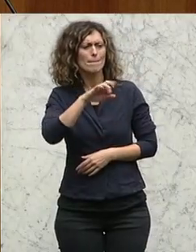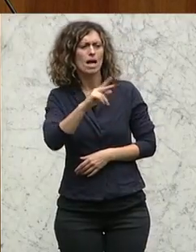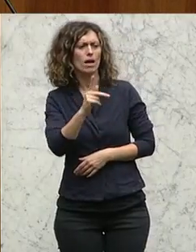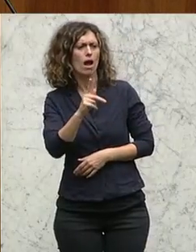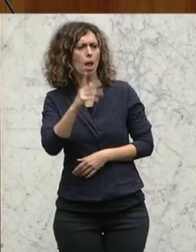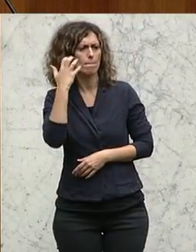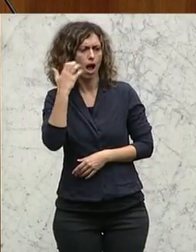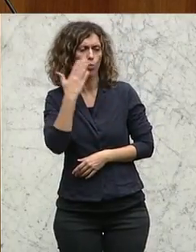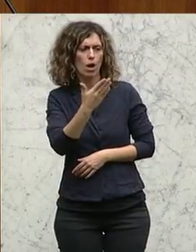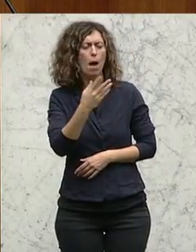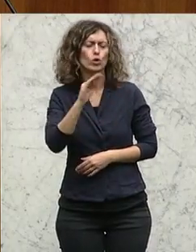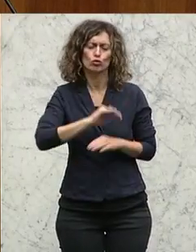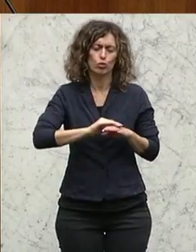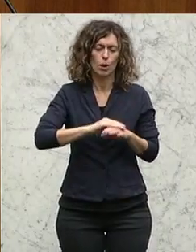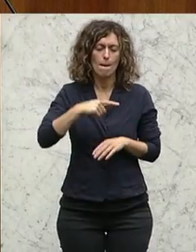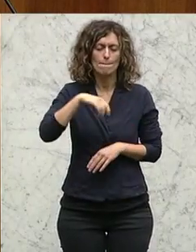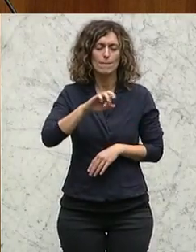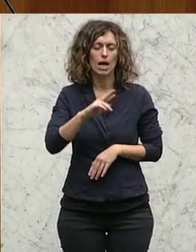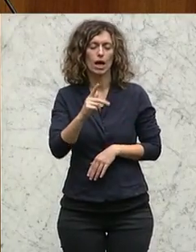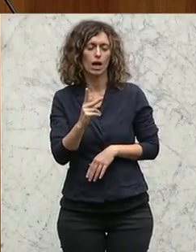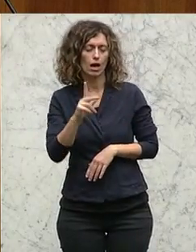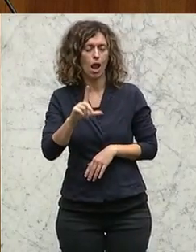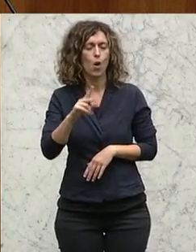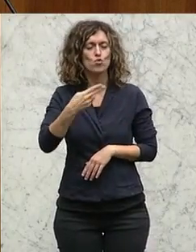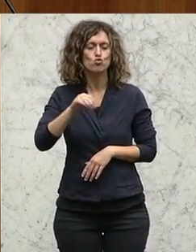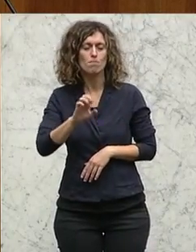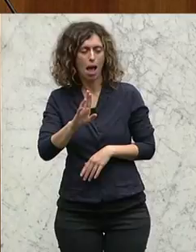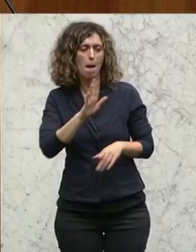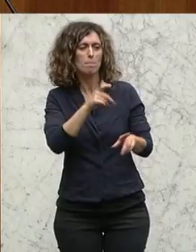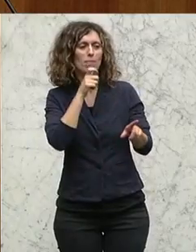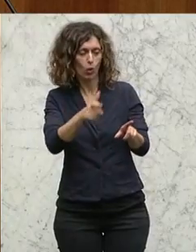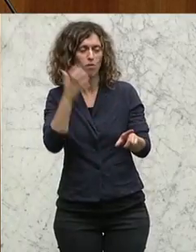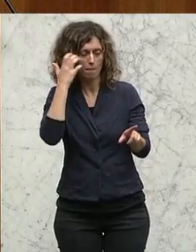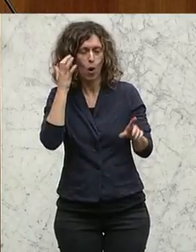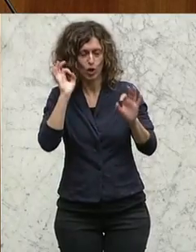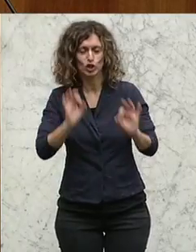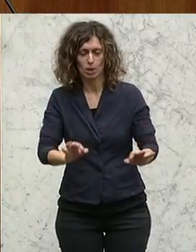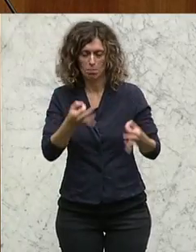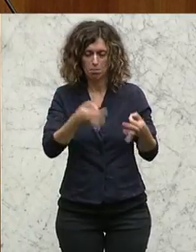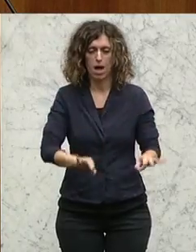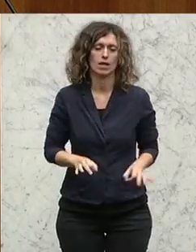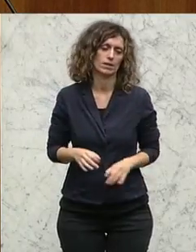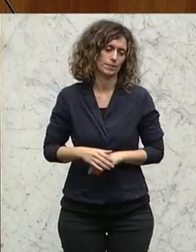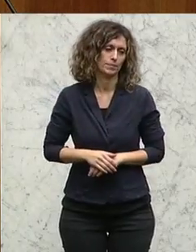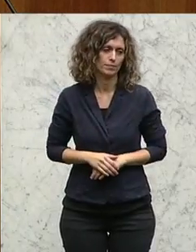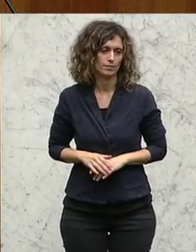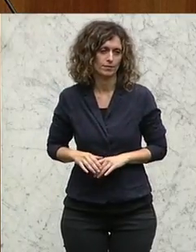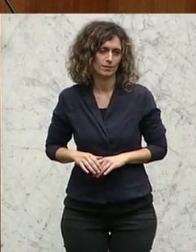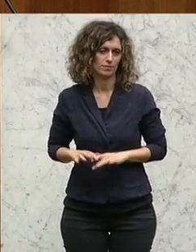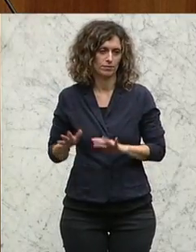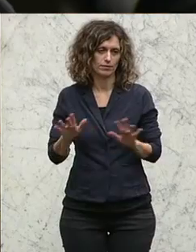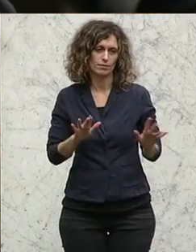meine, Ihr Glaubwürdigkeit... Huber, Birkelhuber, Entschuldigung, aber vom Berufbauer. Ja, passt, gell? Okay, alles klar. Ihre...